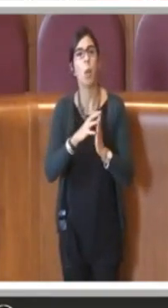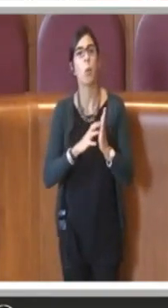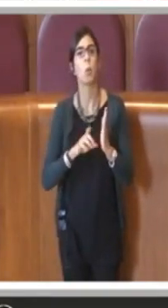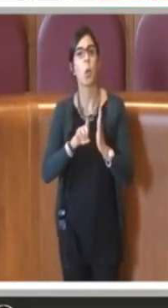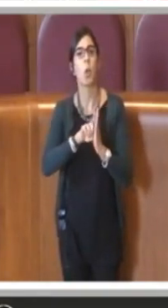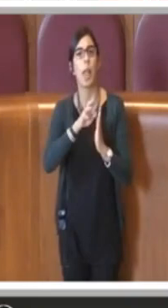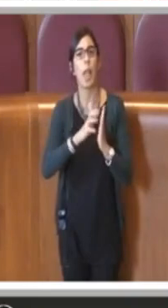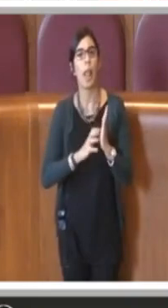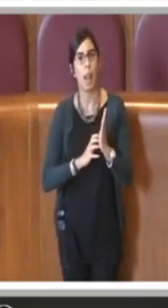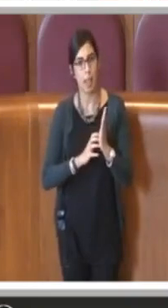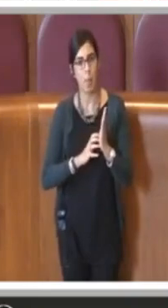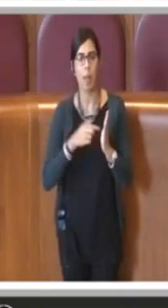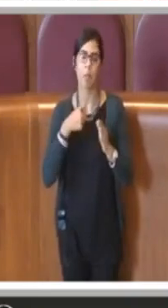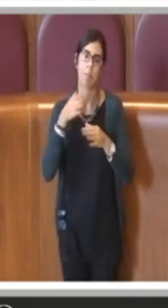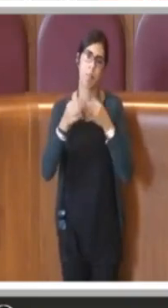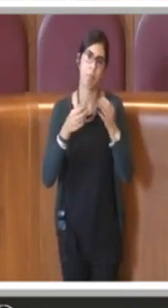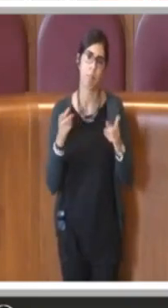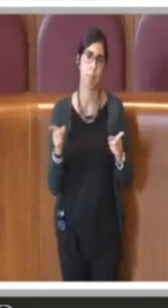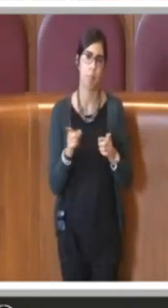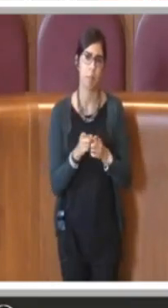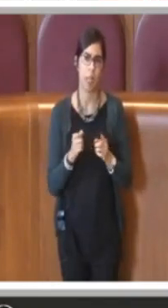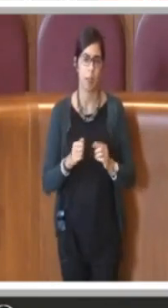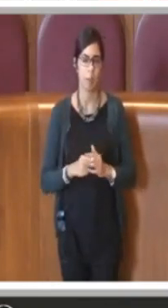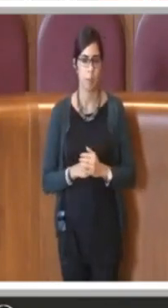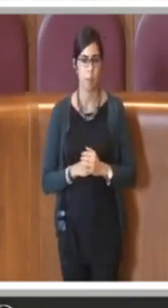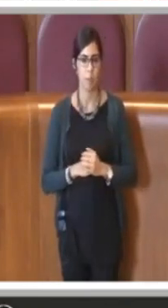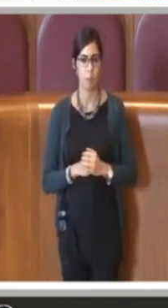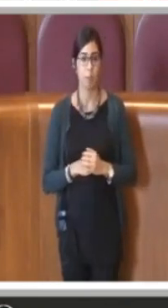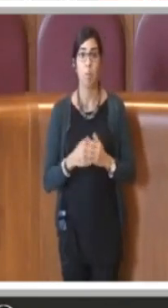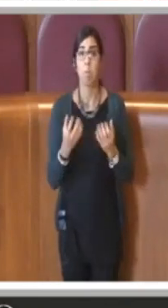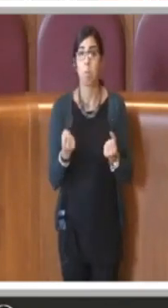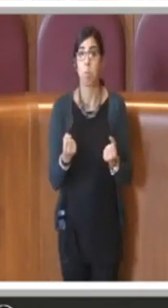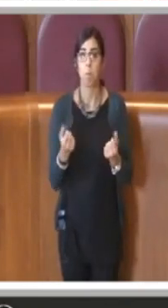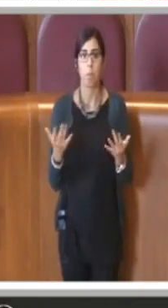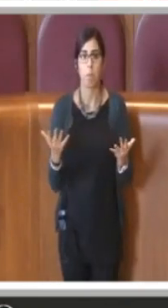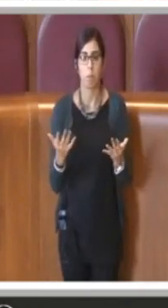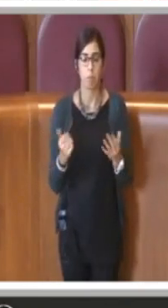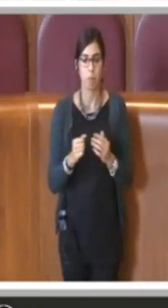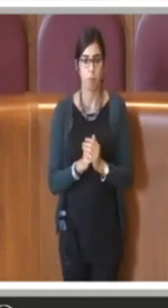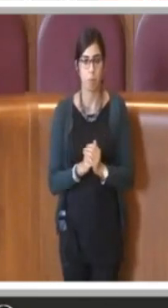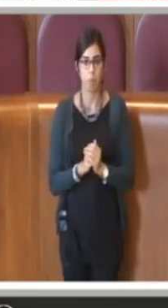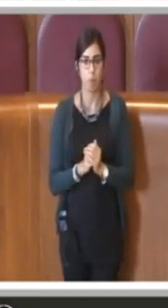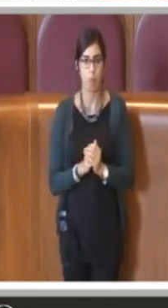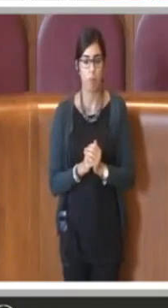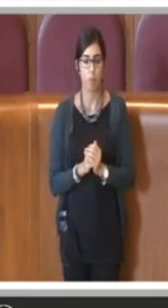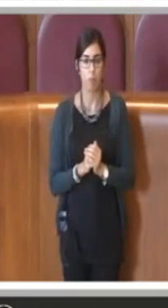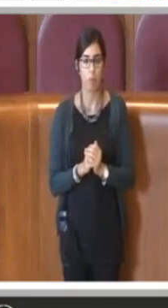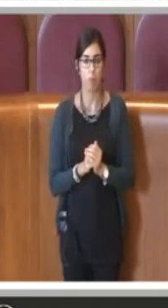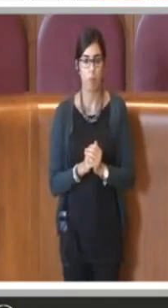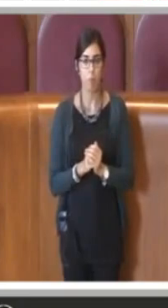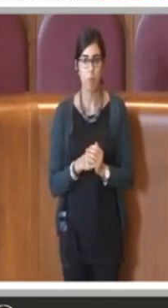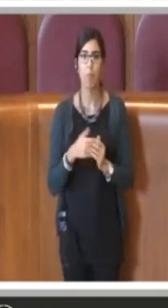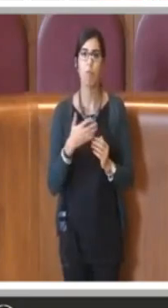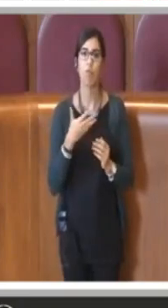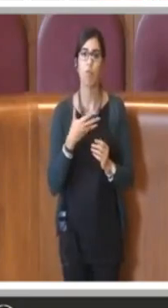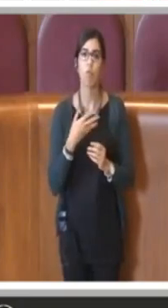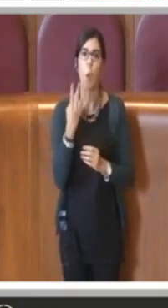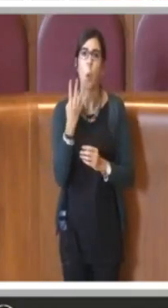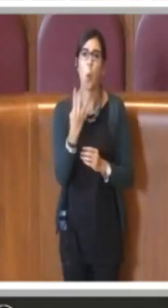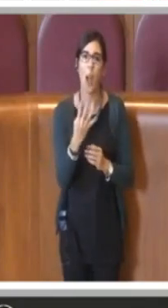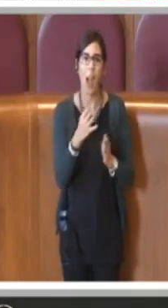tento di illustrare sinteticamente. In sostanza ci sono quattro grandi categorie di